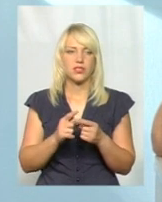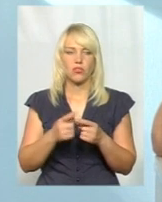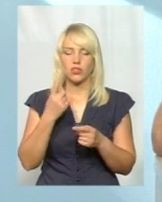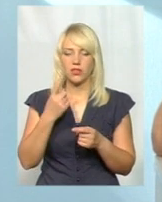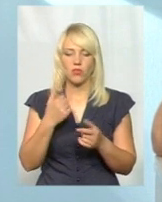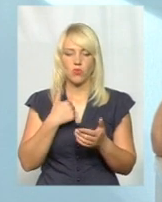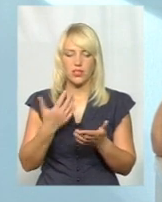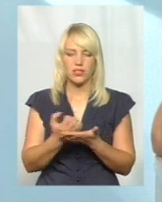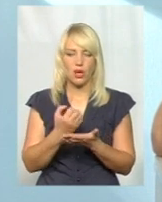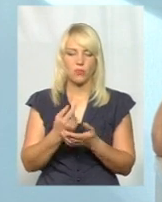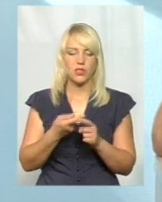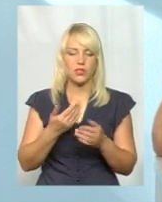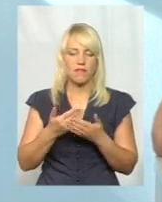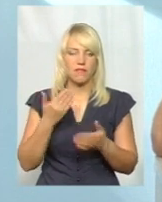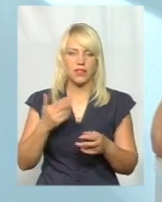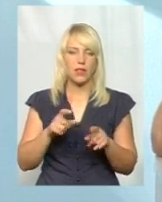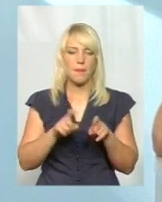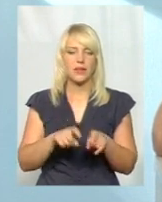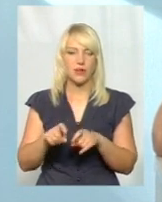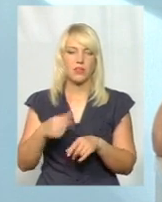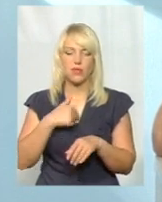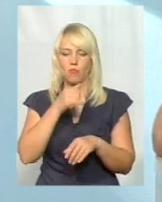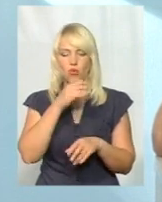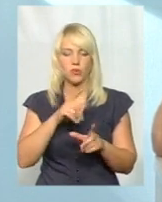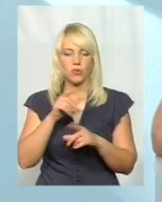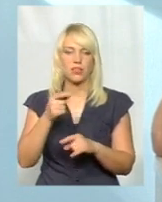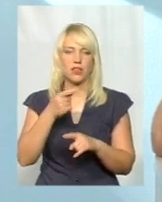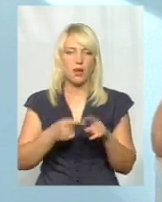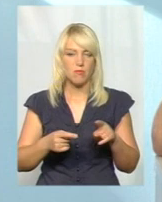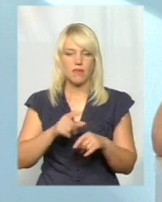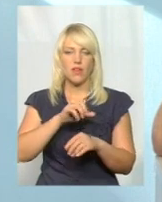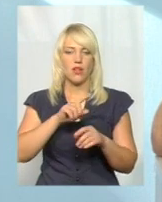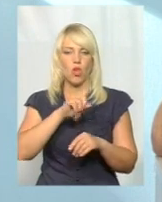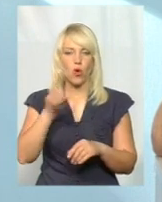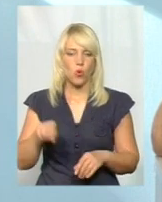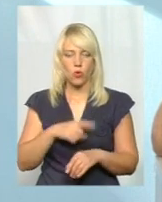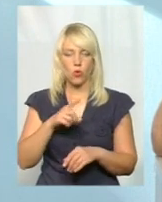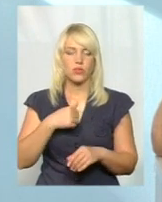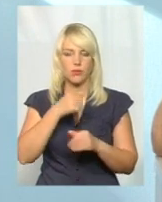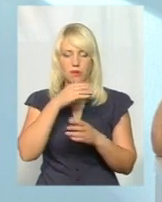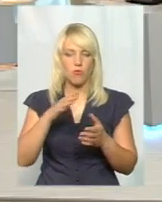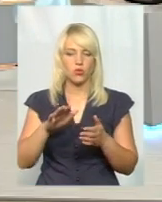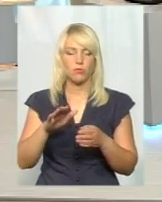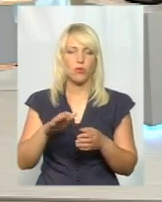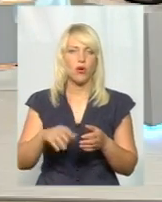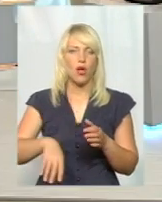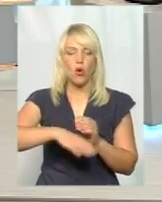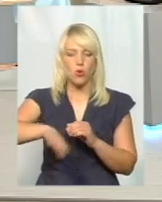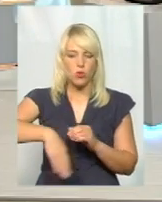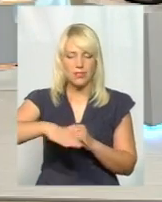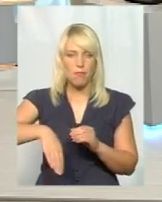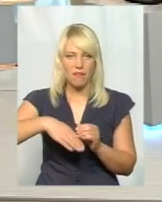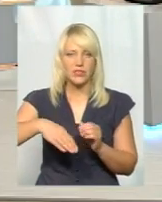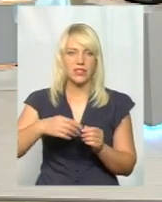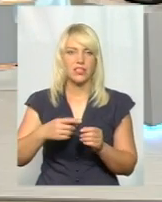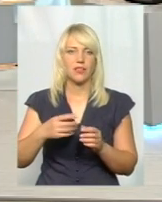заробітку, власне, немає. Ми не можемо їздити на півколисі, ми не можемо розбавити сметану клієм ПВА, ми не можемо воду розбавити з